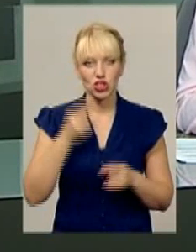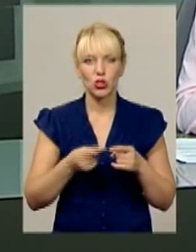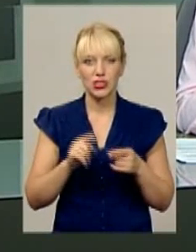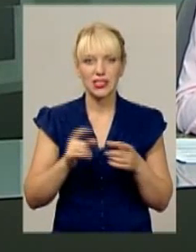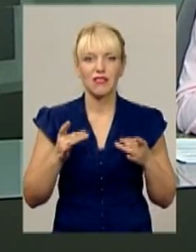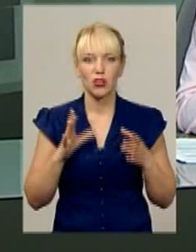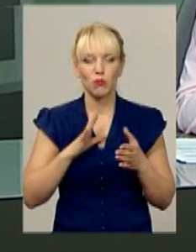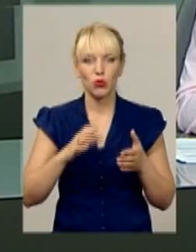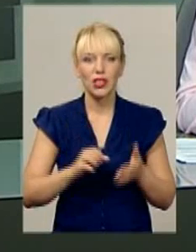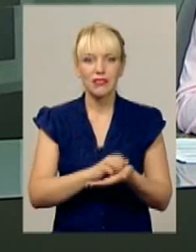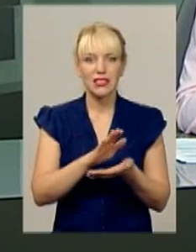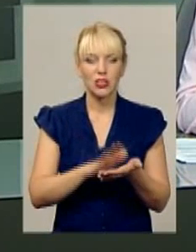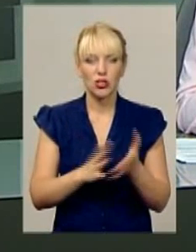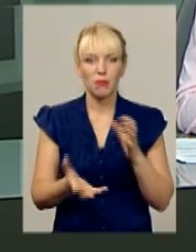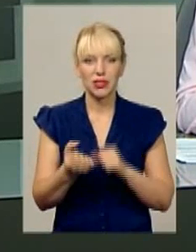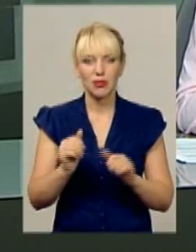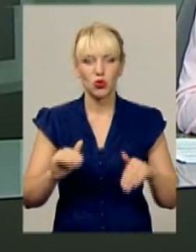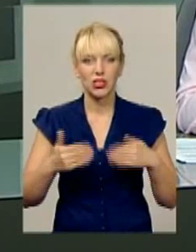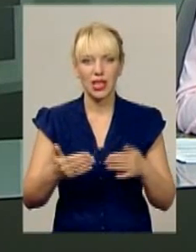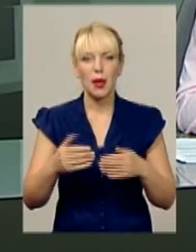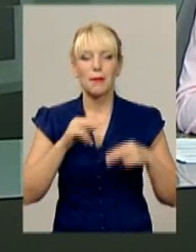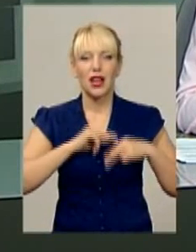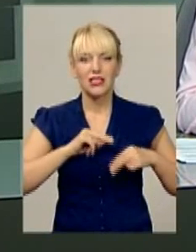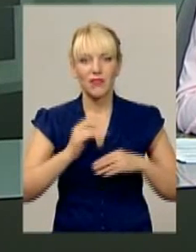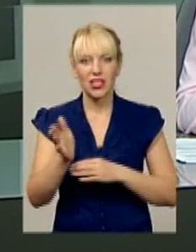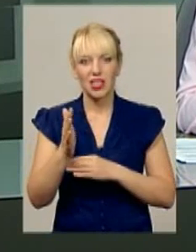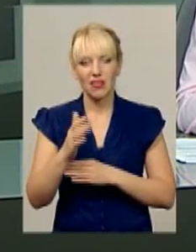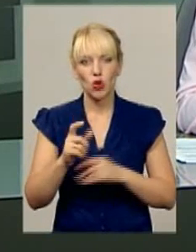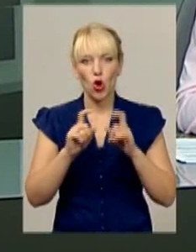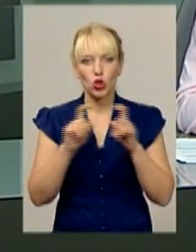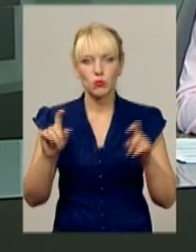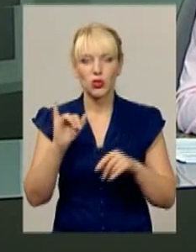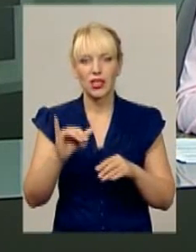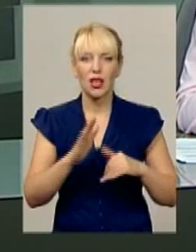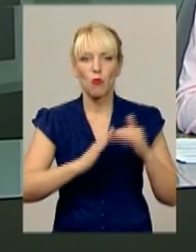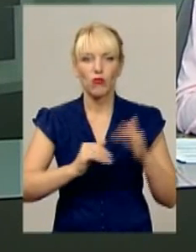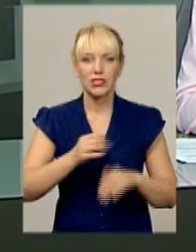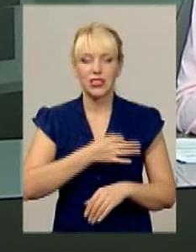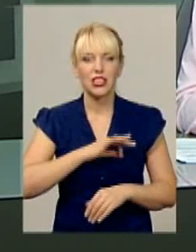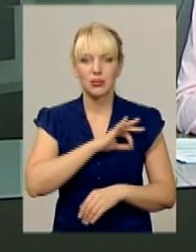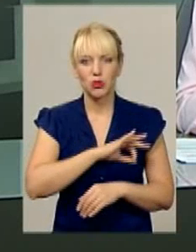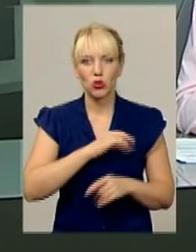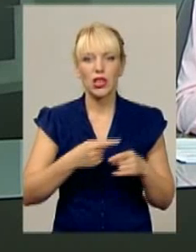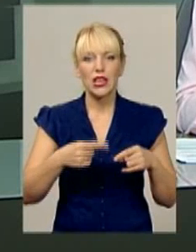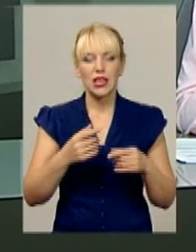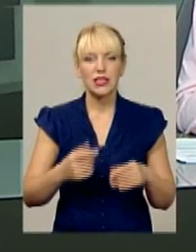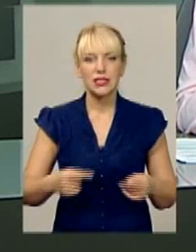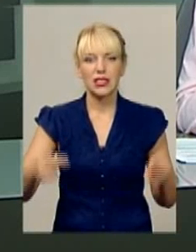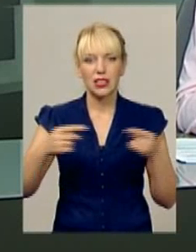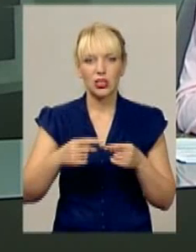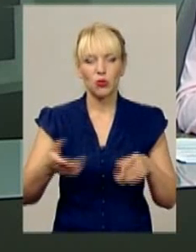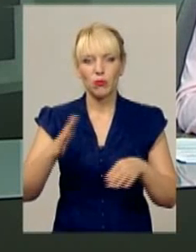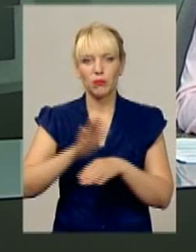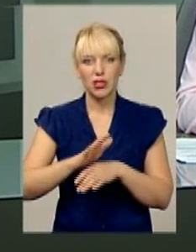встановлене на підтримку ініціативи працівників рибного господарства та професійних спілок, згідно із указом президента України,